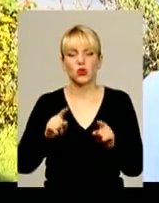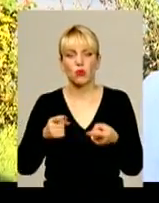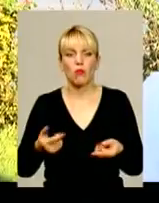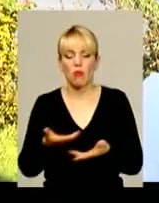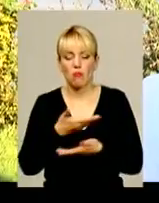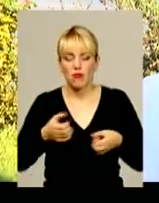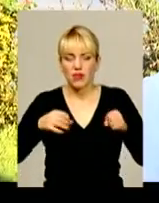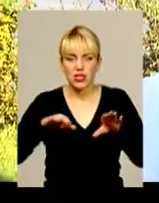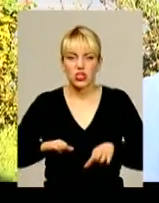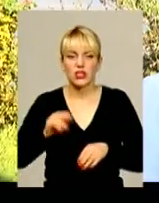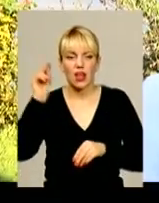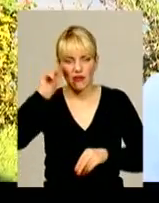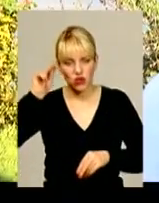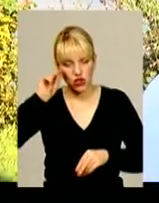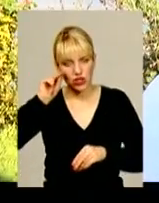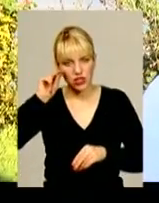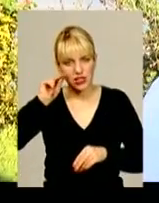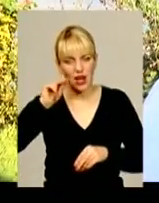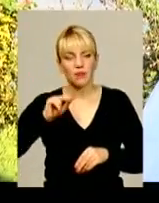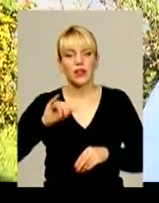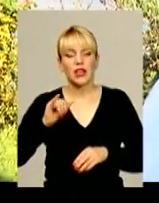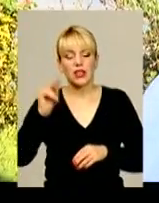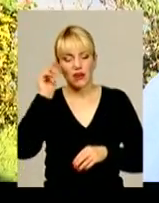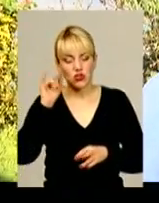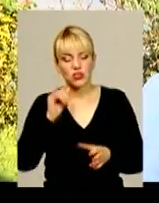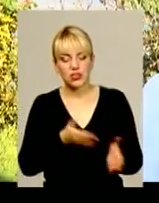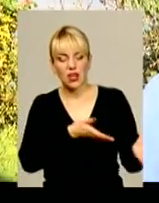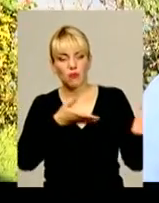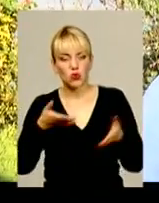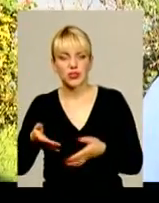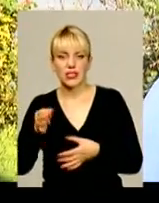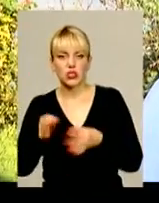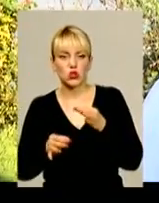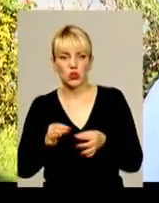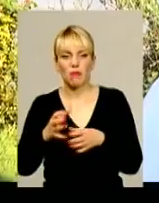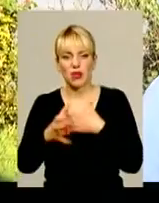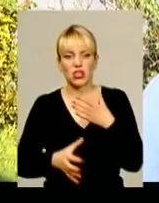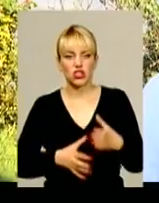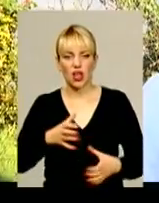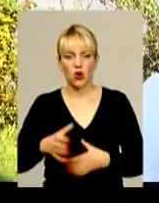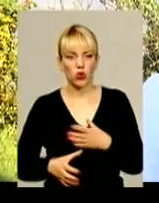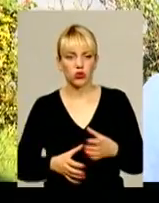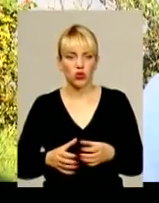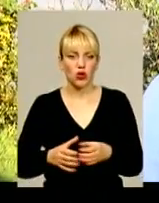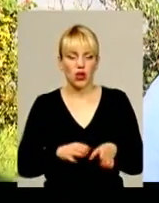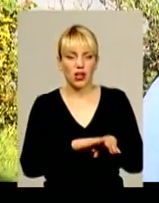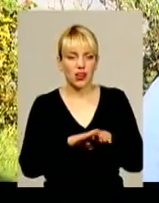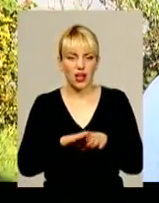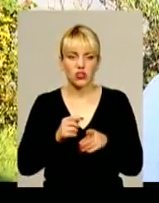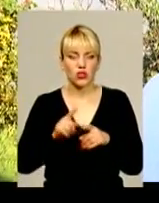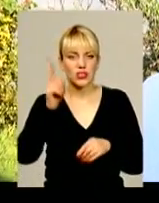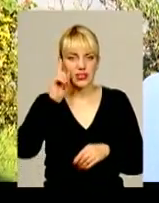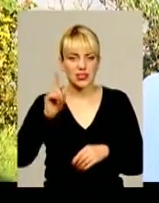навчитися, а навчитися запросили суддів міжнародного класу з